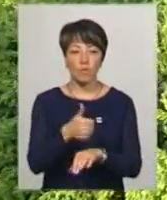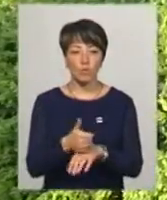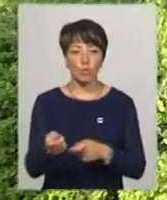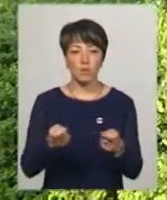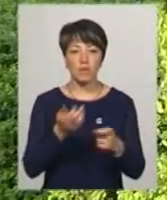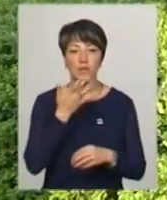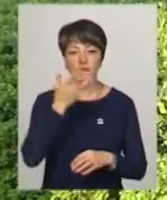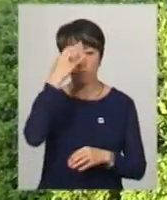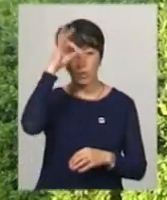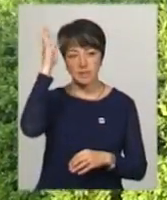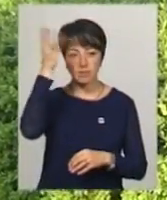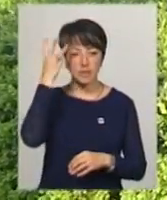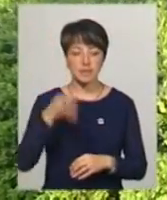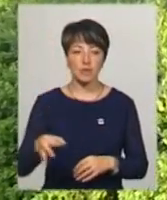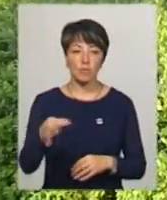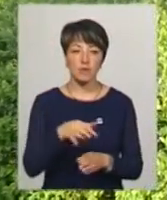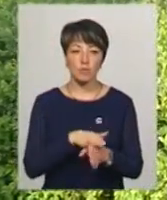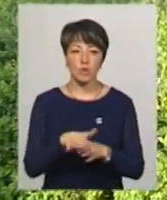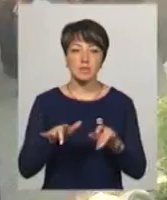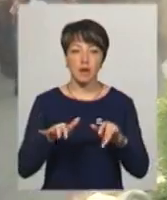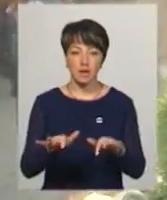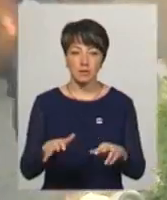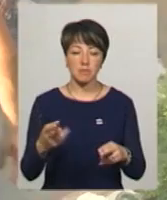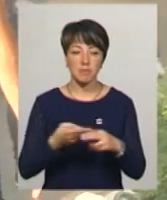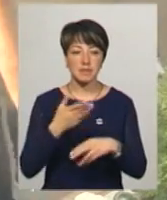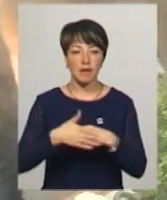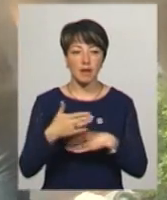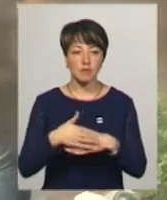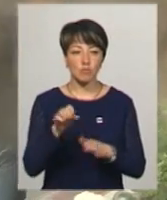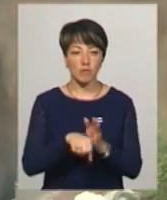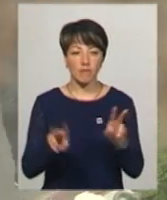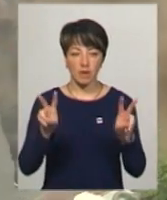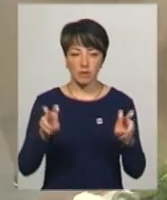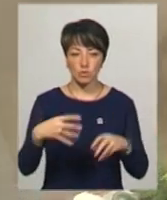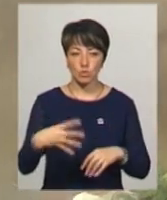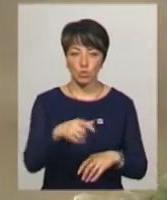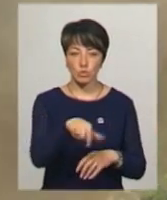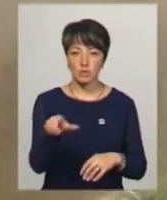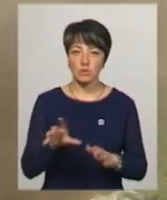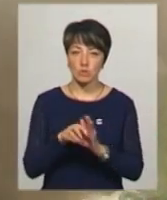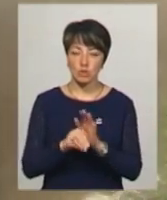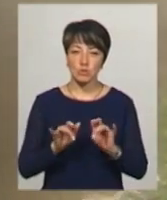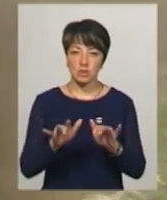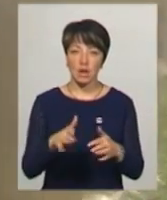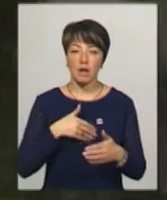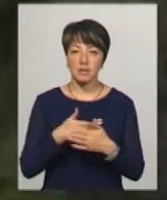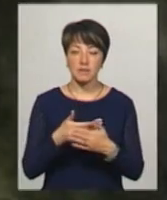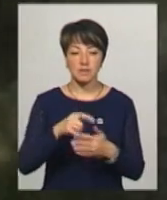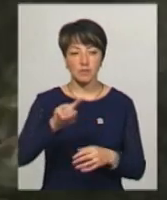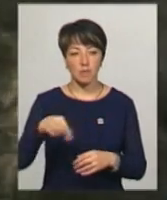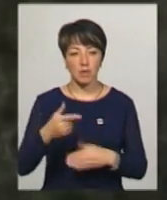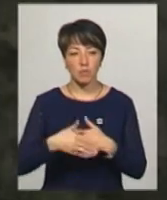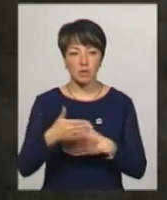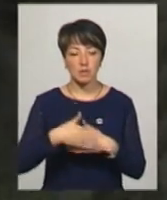управління Нацполіції в Хмельницькій області відбулася акція «Безкарність вбиває». Майже 40 осіб долучились до заходу. Активісти вимагали